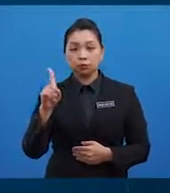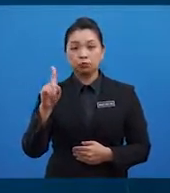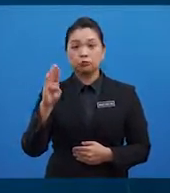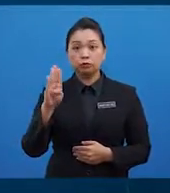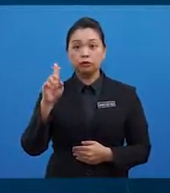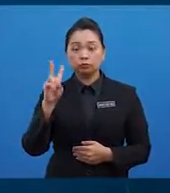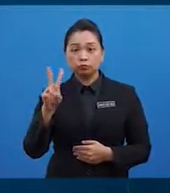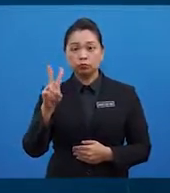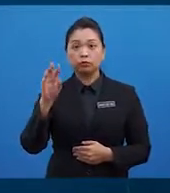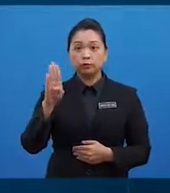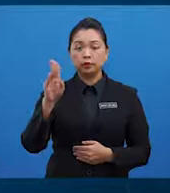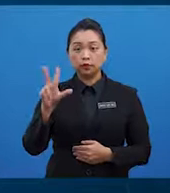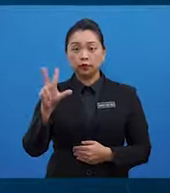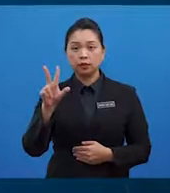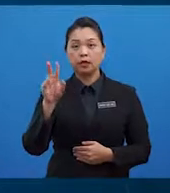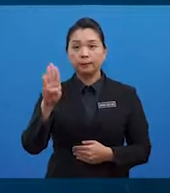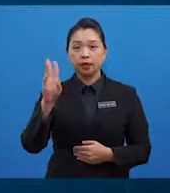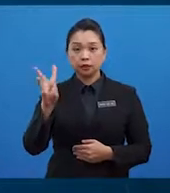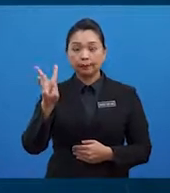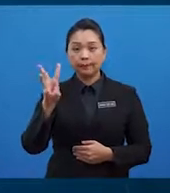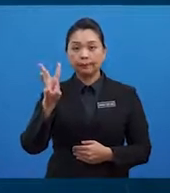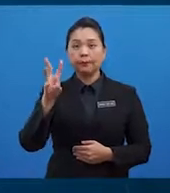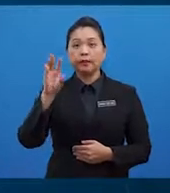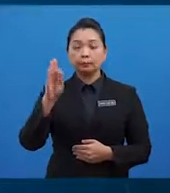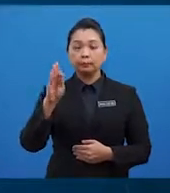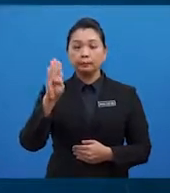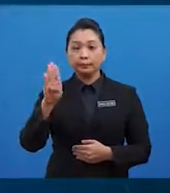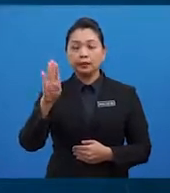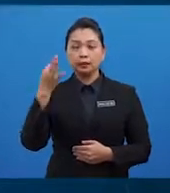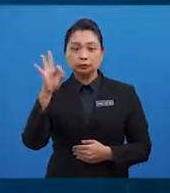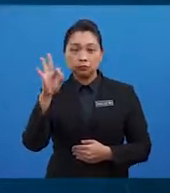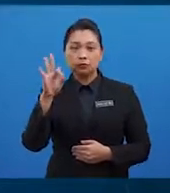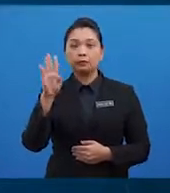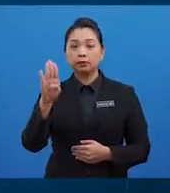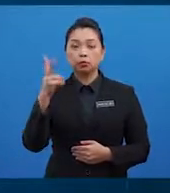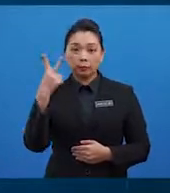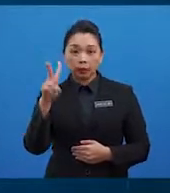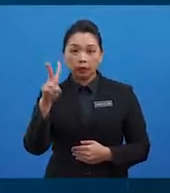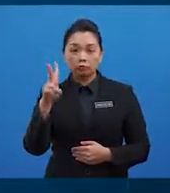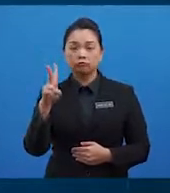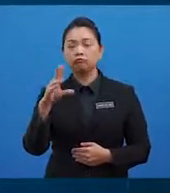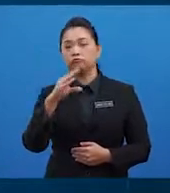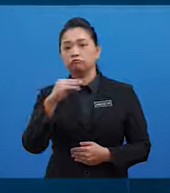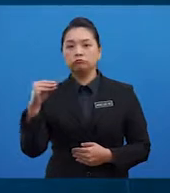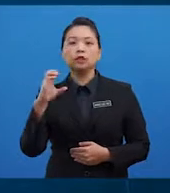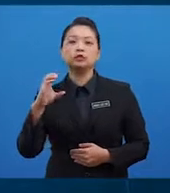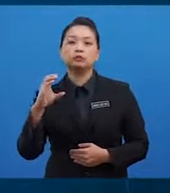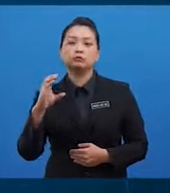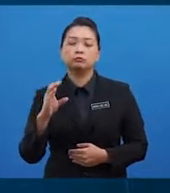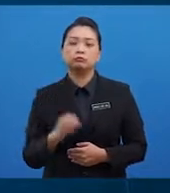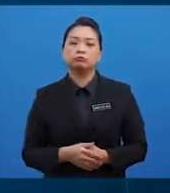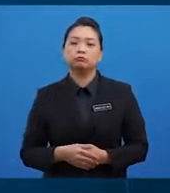B3, B6, B19 dan B12 serta vitamin C.